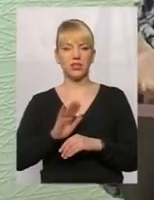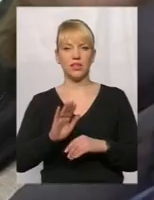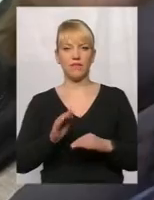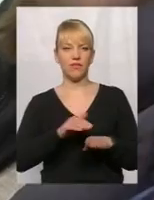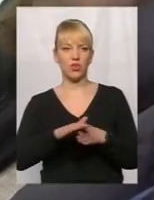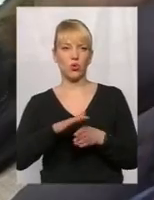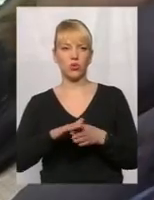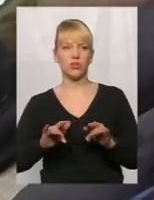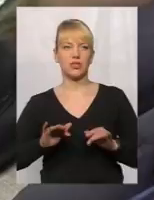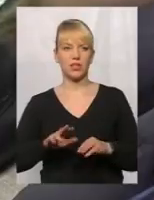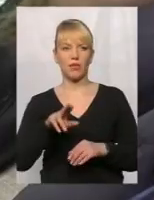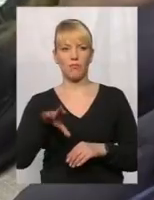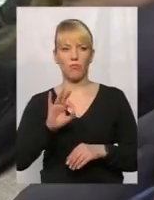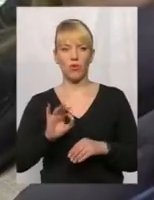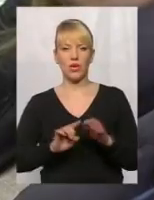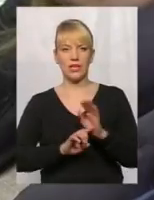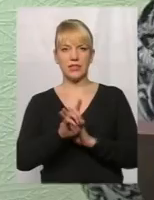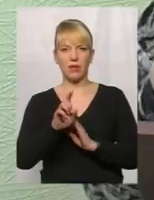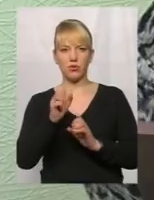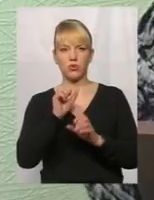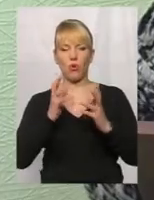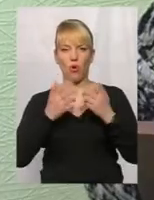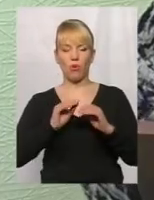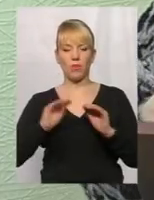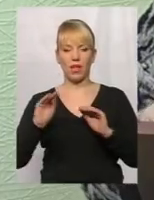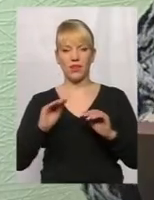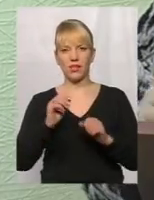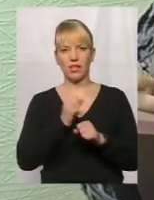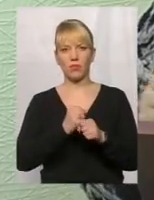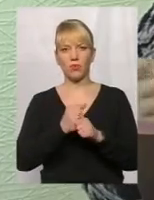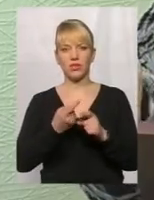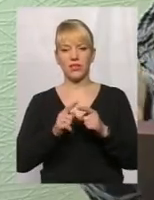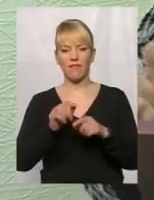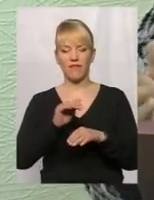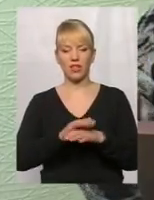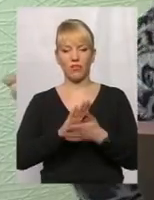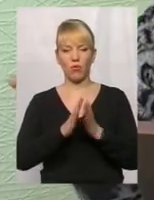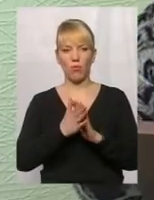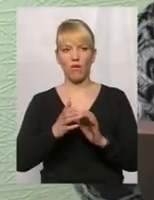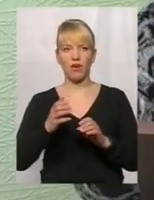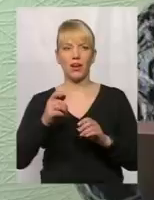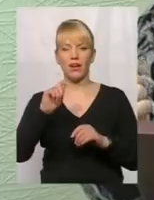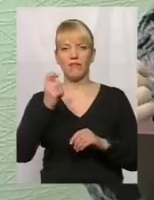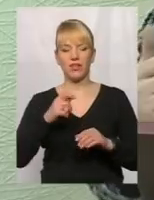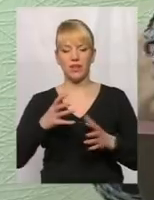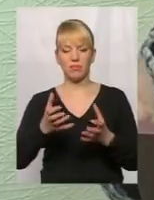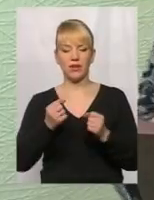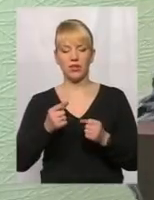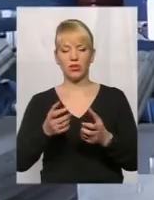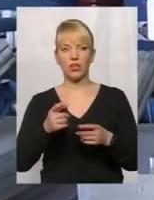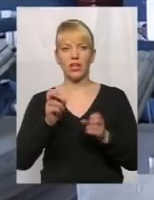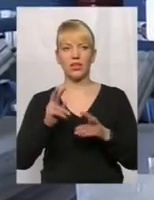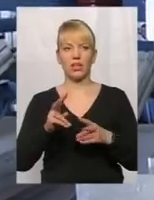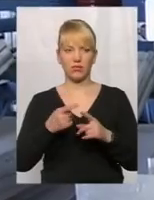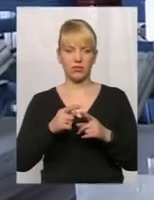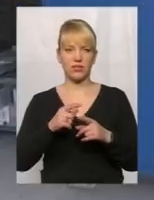виконуються заходи по запуску обладнання в роботу. Цей факт в умовах війни прийнято називати, я скажу, як я думаю, з радою.